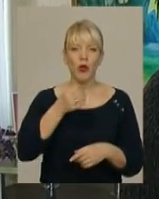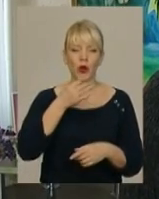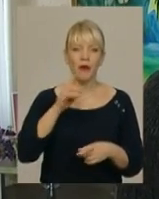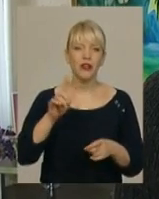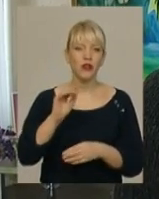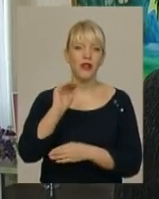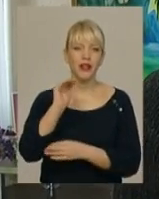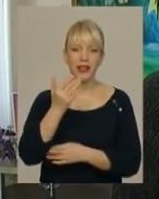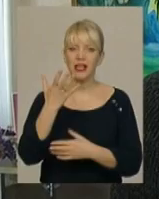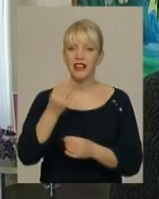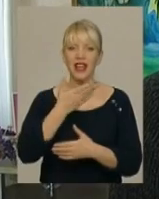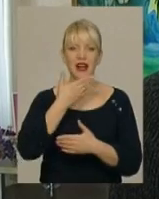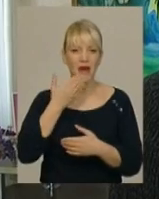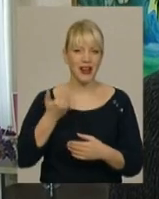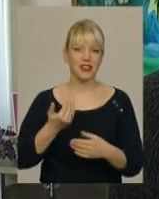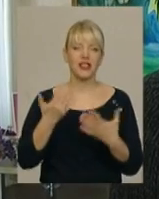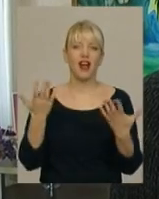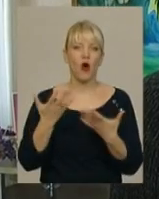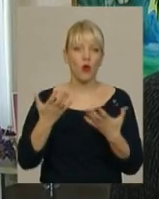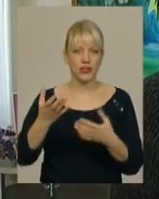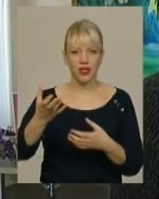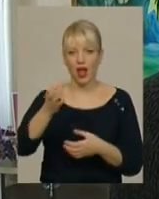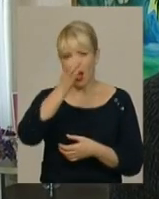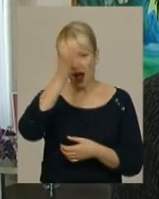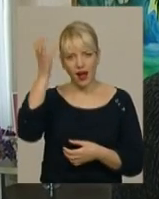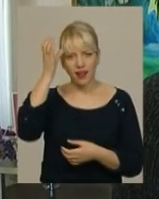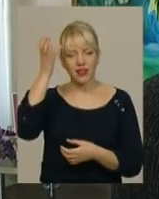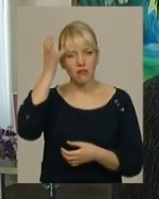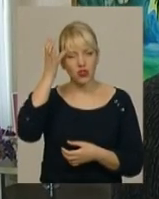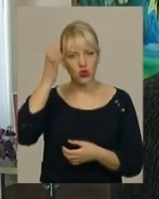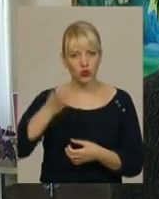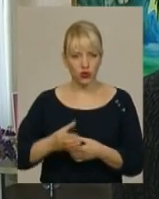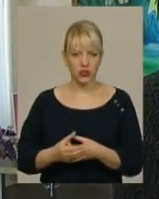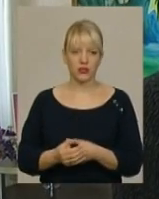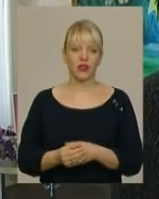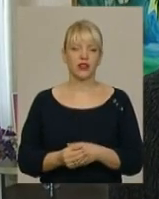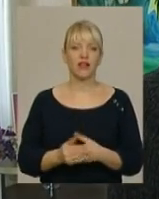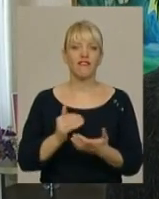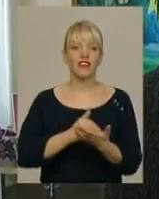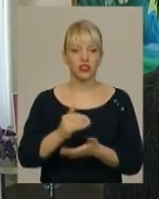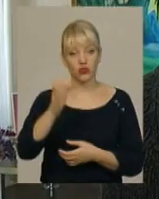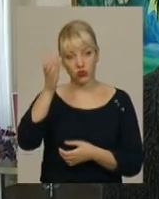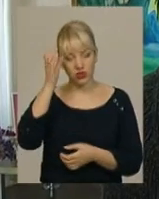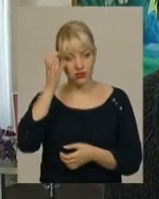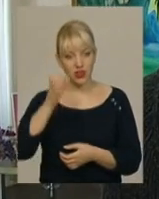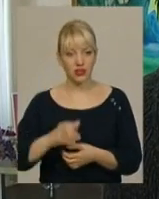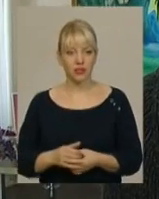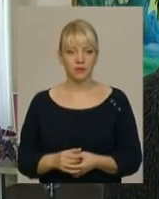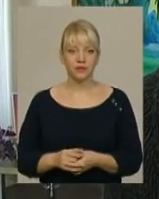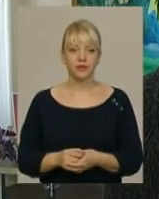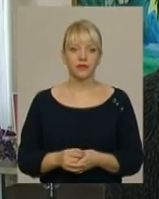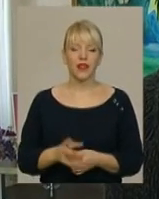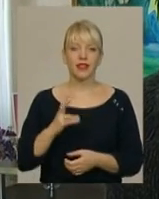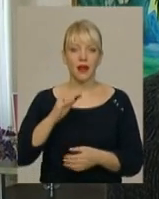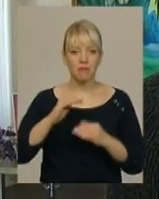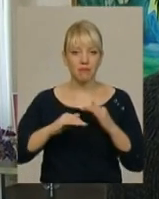що дитина, ще не маючи якоїсь академічної, чи такої вже вищої, скажімо так, освіти, на такому